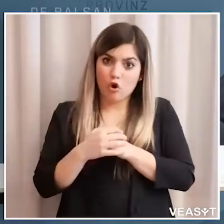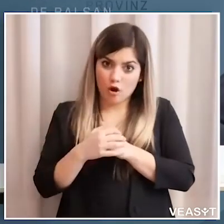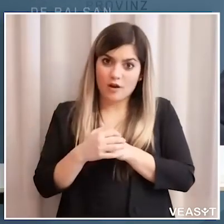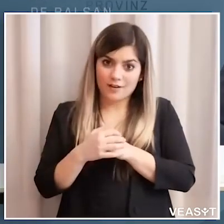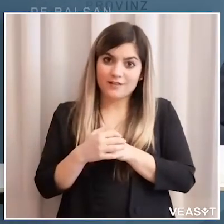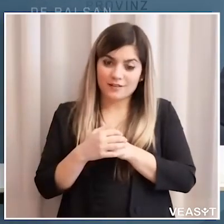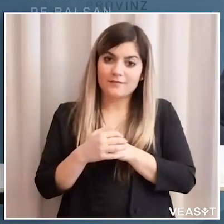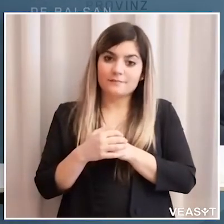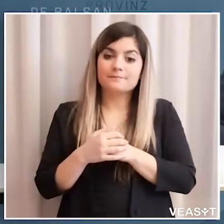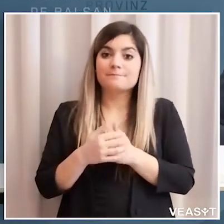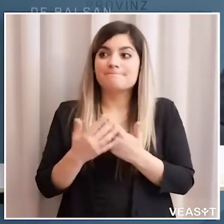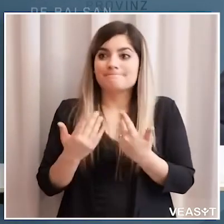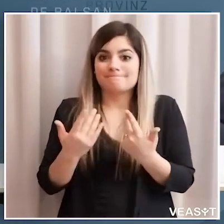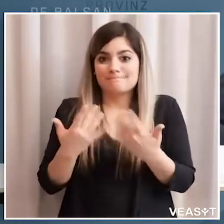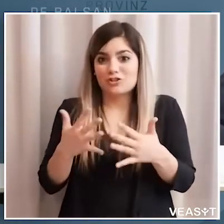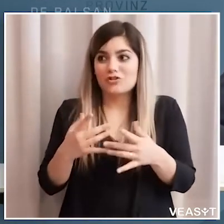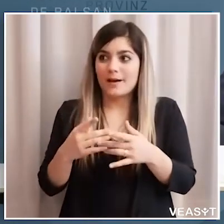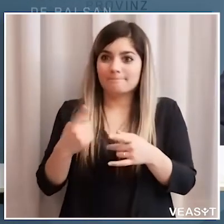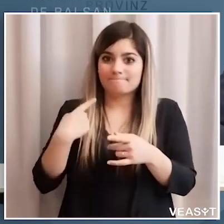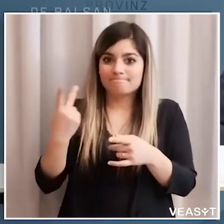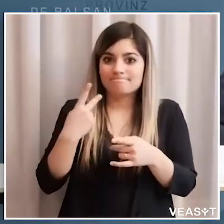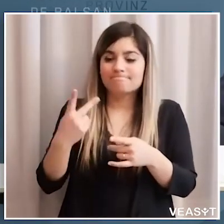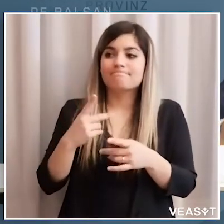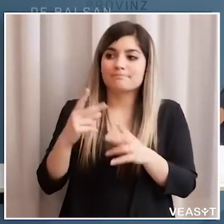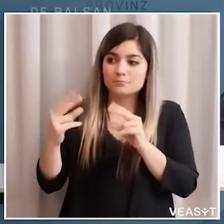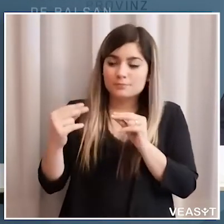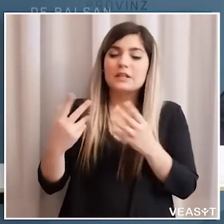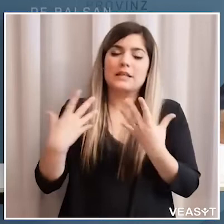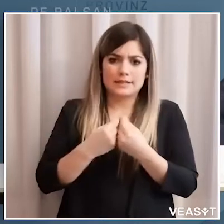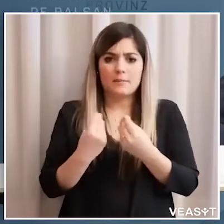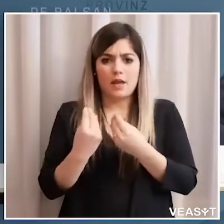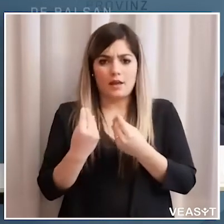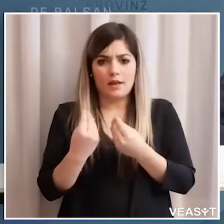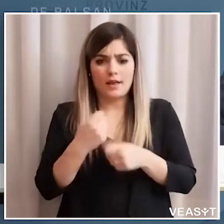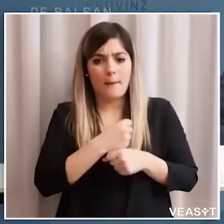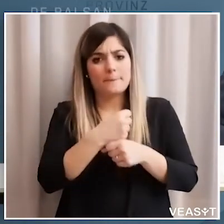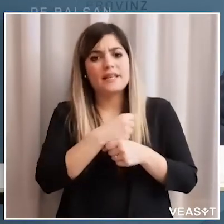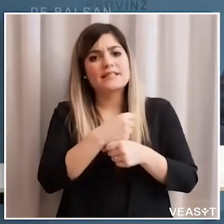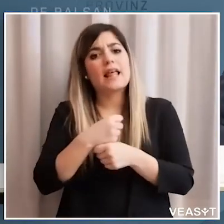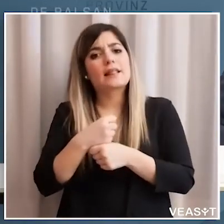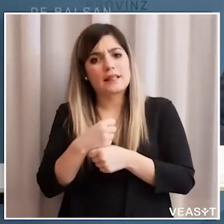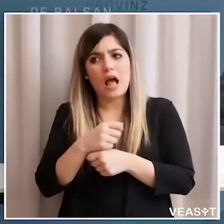presidente greco del Comitato dove abbiamo condiviso anche con tutti i rappresentanti